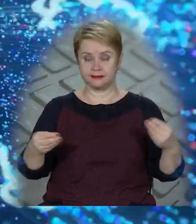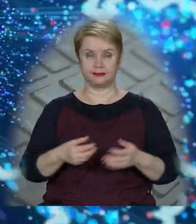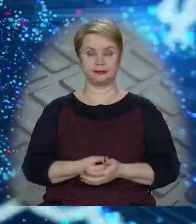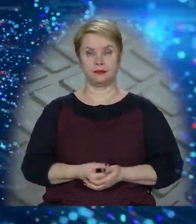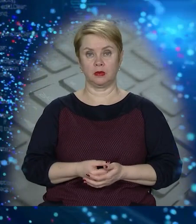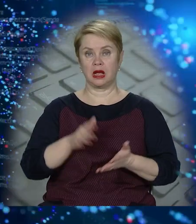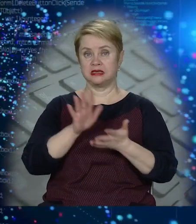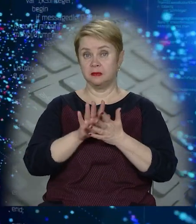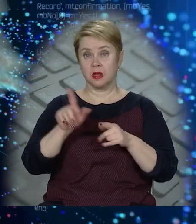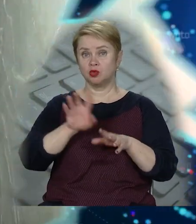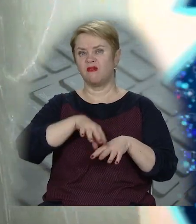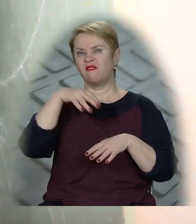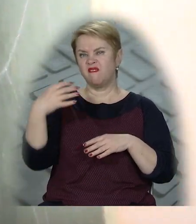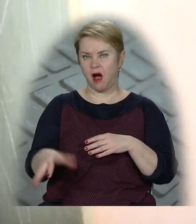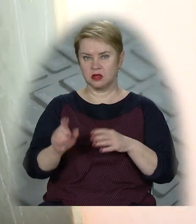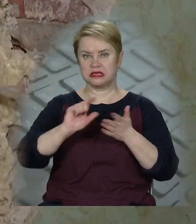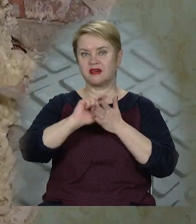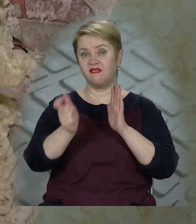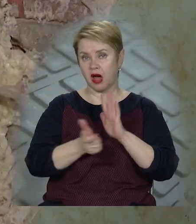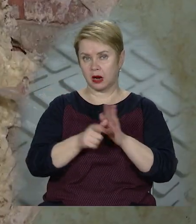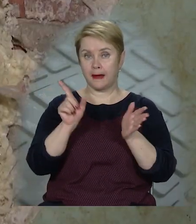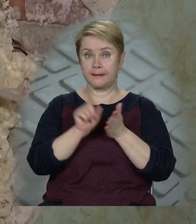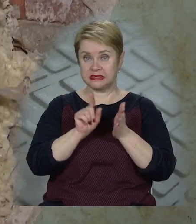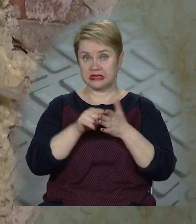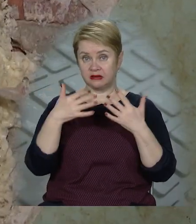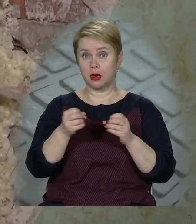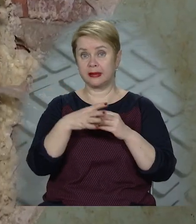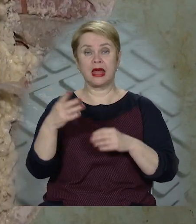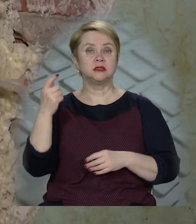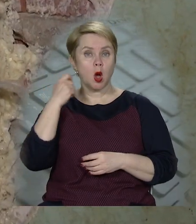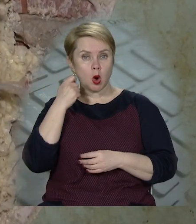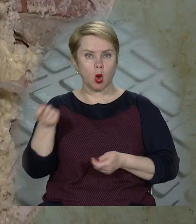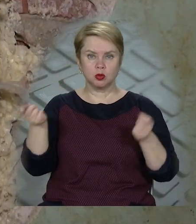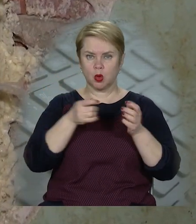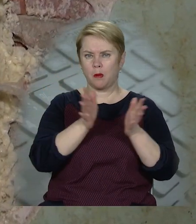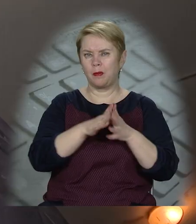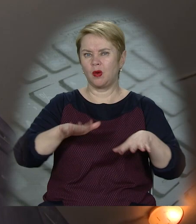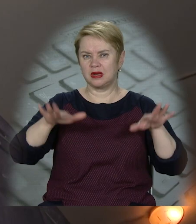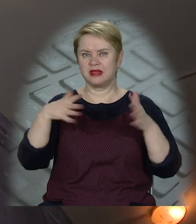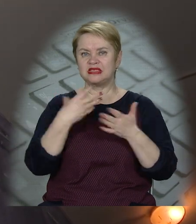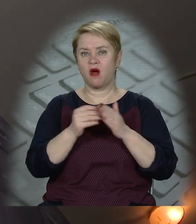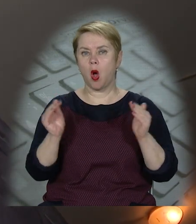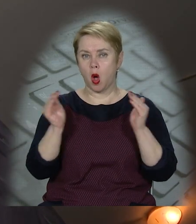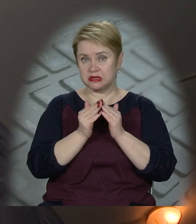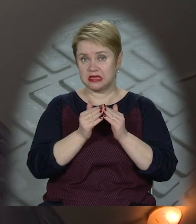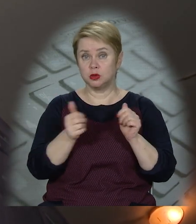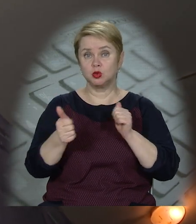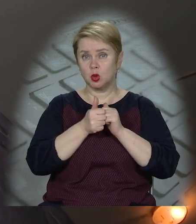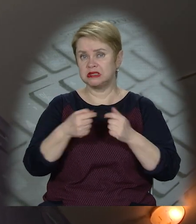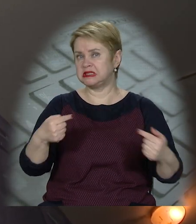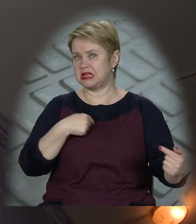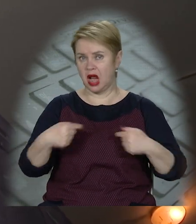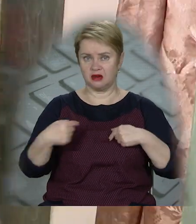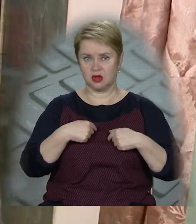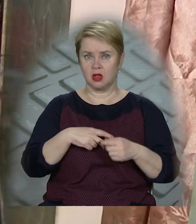Сміття, що аж вивалюється з квартири. Пенсіонерка вже 15 років зносить непотріб до своєї оселі. Її сусіди